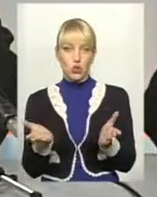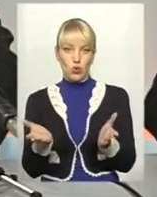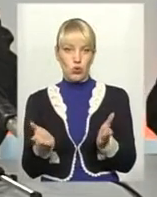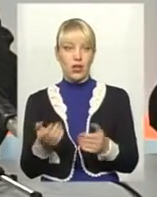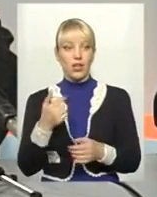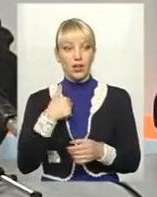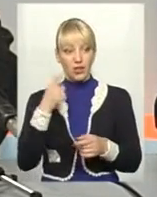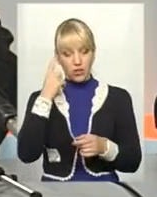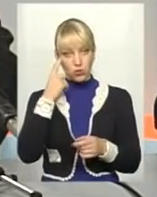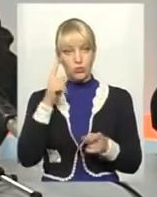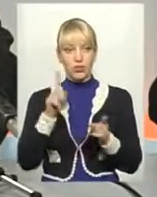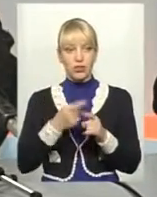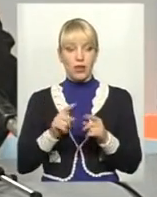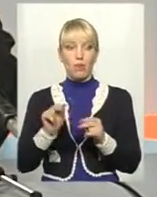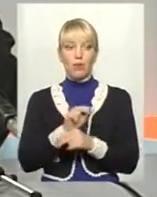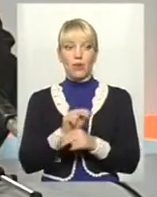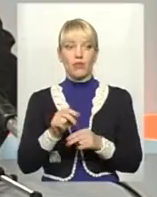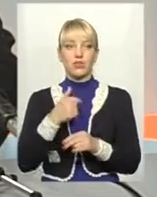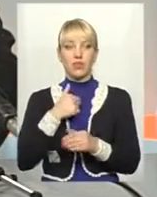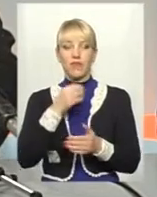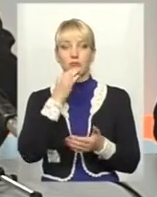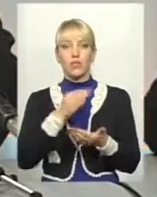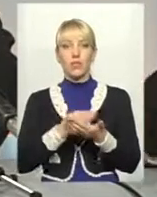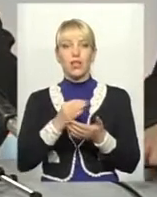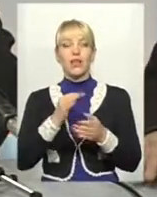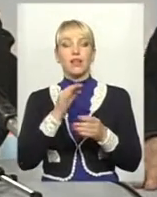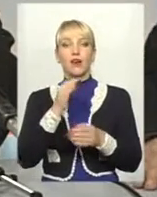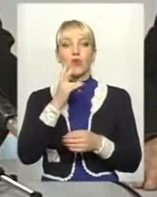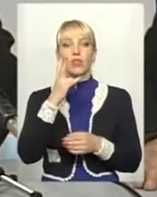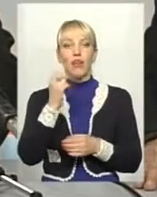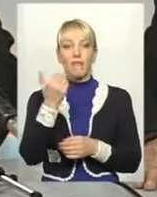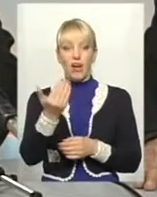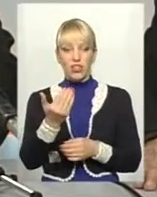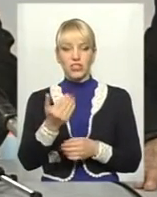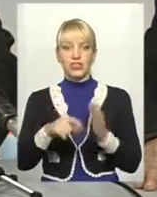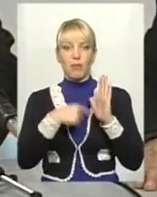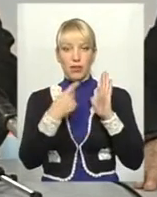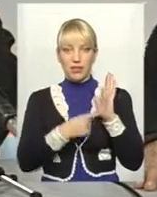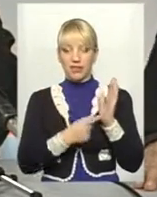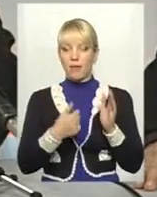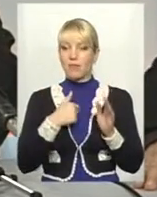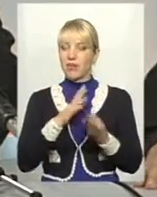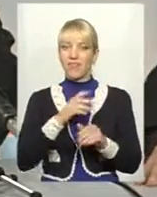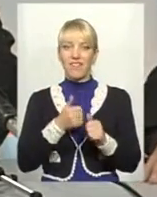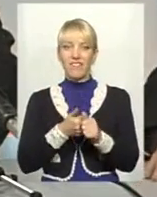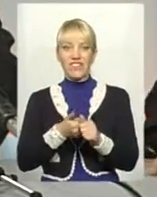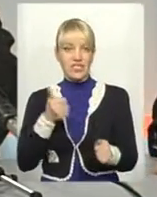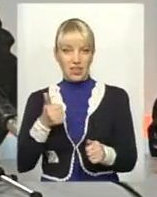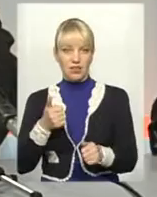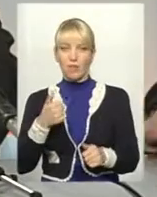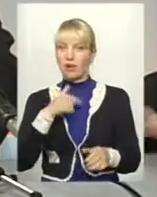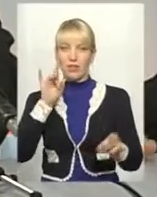що все поправиться. Я відповідаю на вас запитання. Ми від цього не відстанемо. Ми не